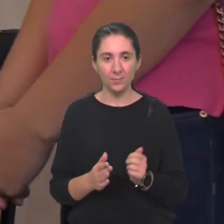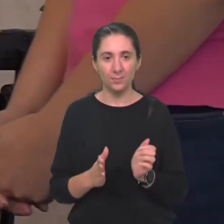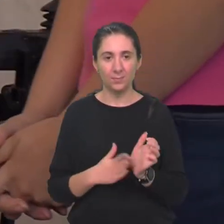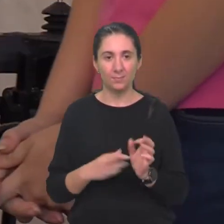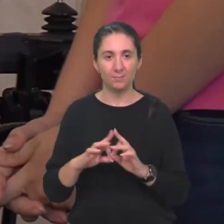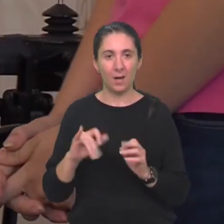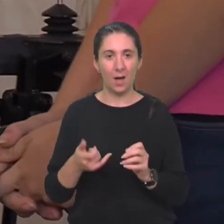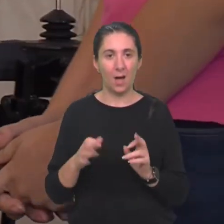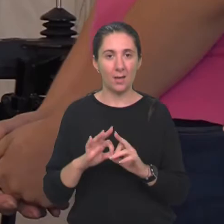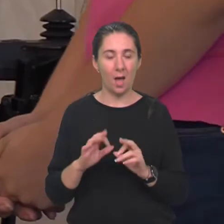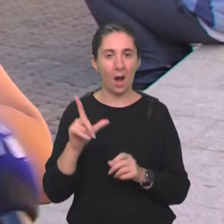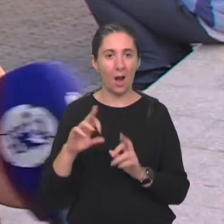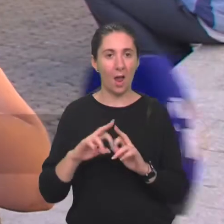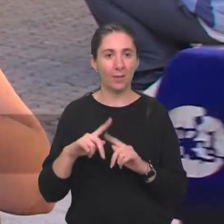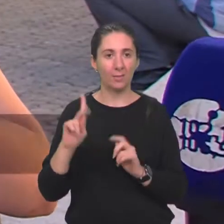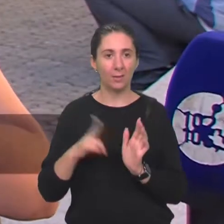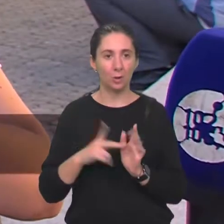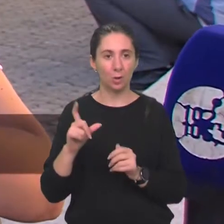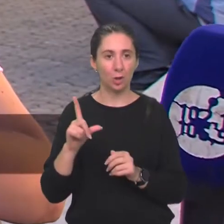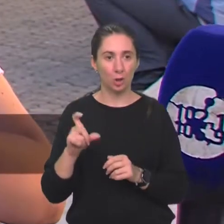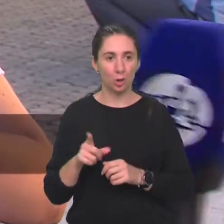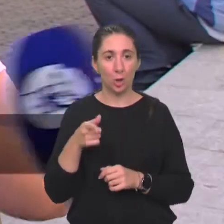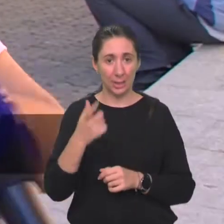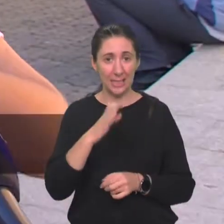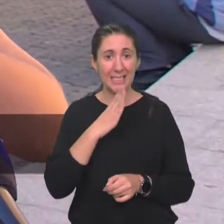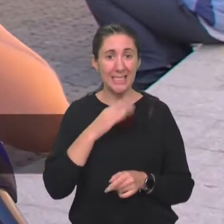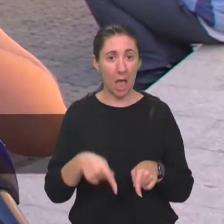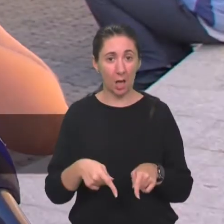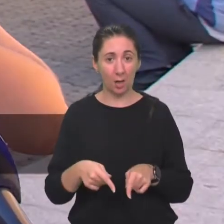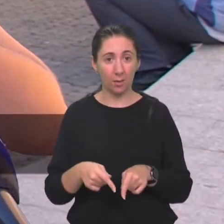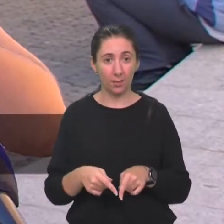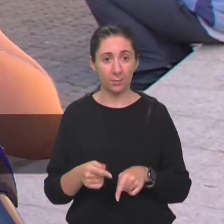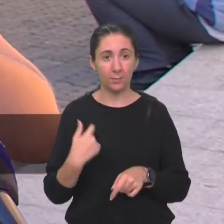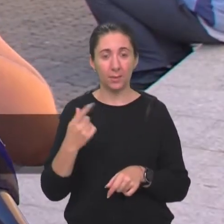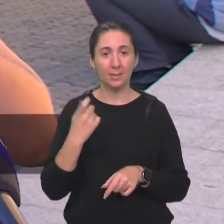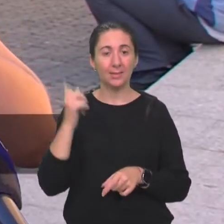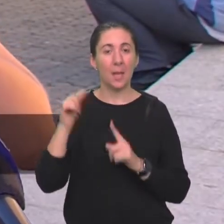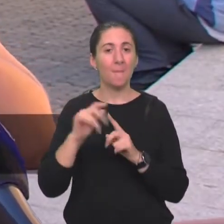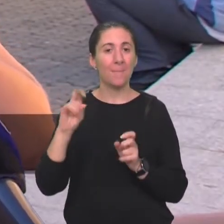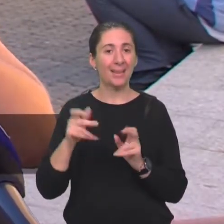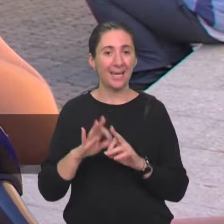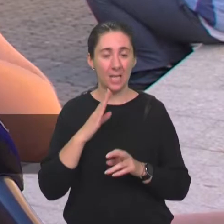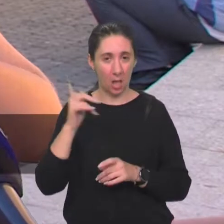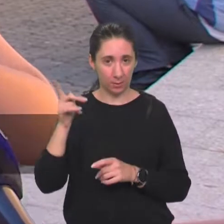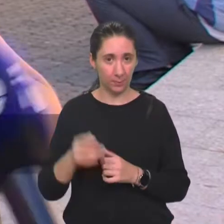Maja Latimčić. Maja, ti si ovdje iz Siska. Ja sam iz Peturine.